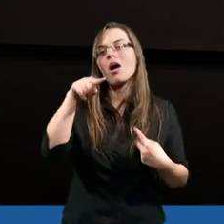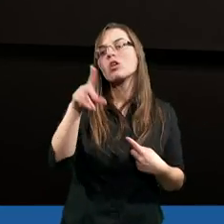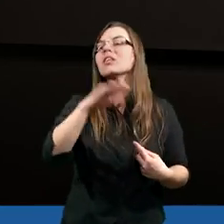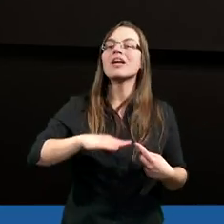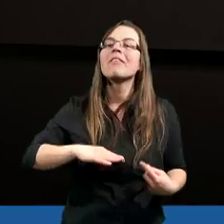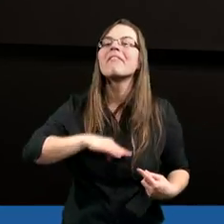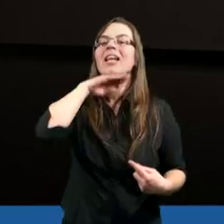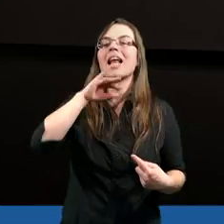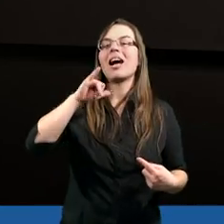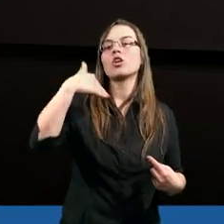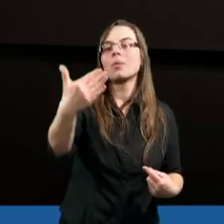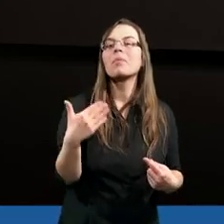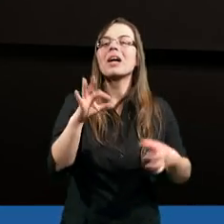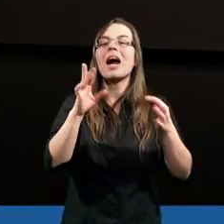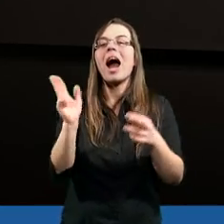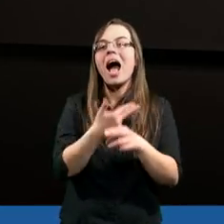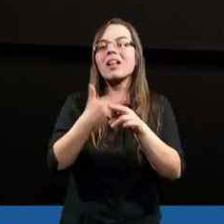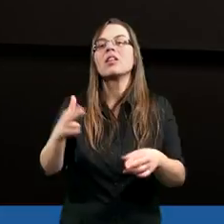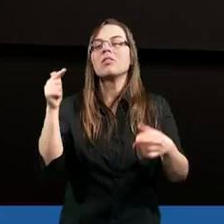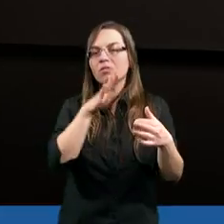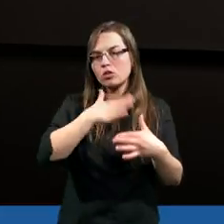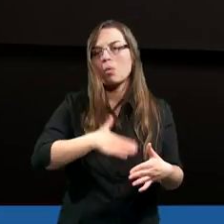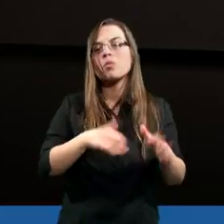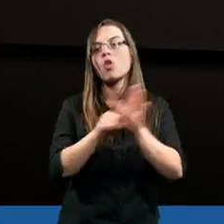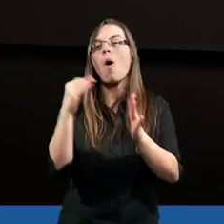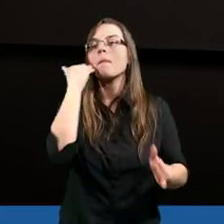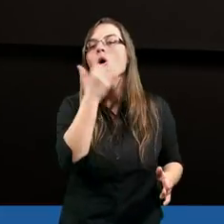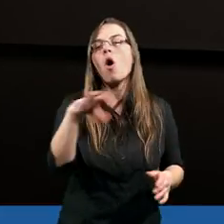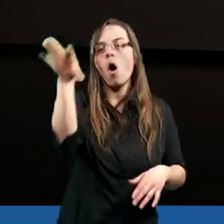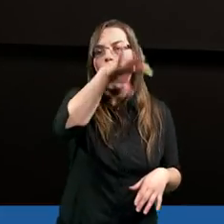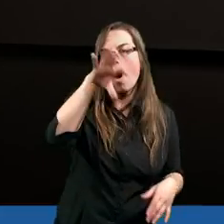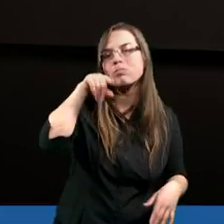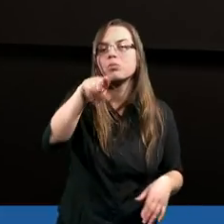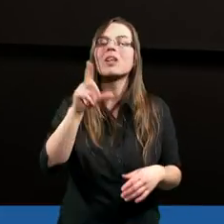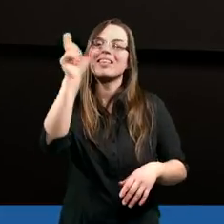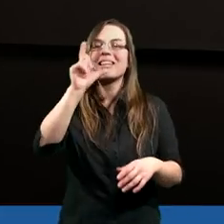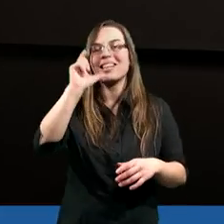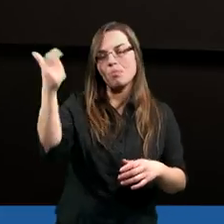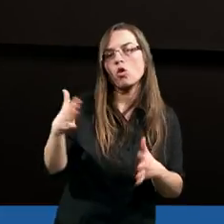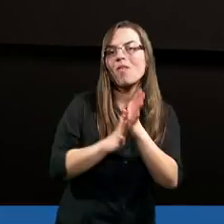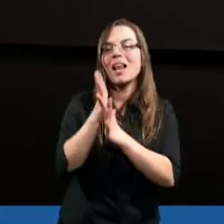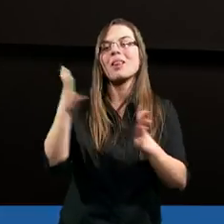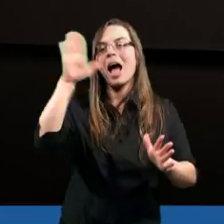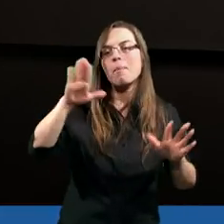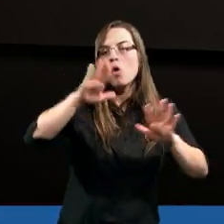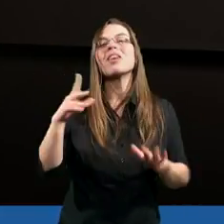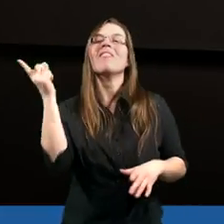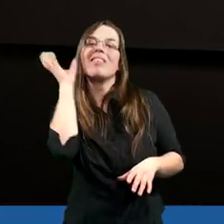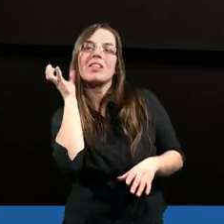tym, że wystarczy im, kiedy w sobotę do południa obejrzą wspaniałe nabożeństwo Spodkowy Leśnej,